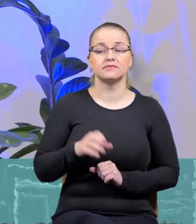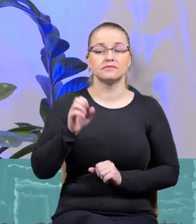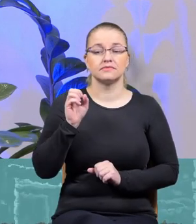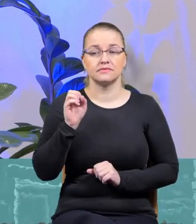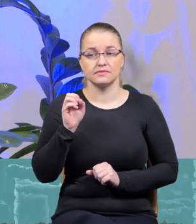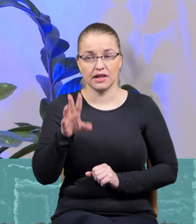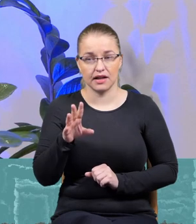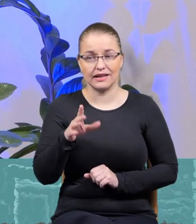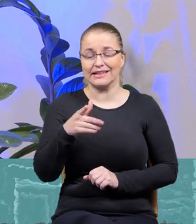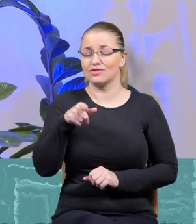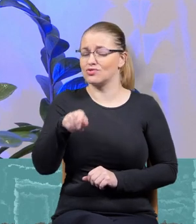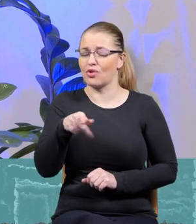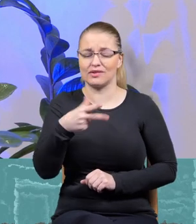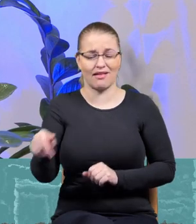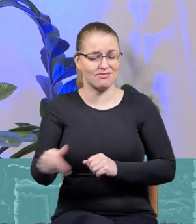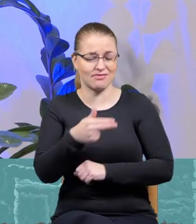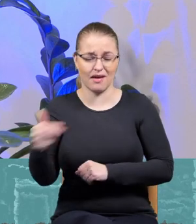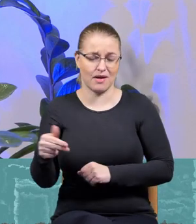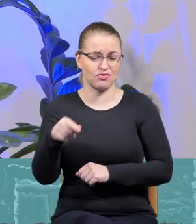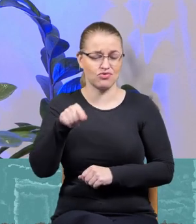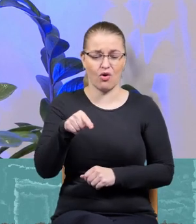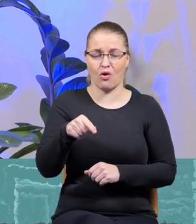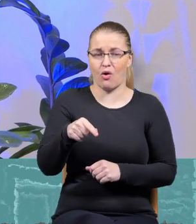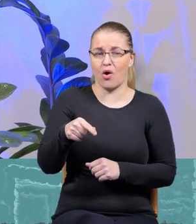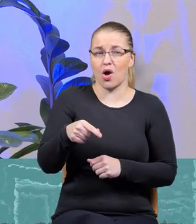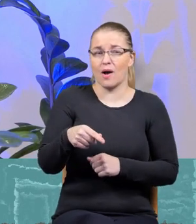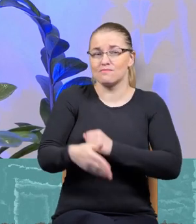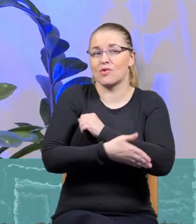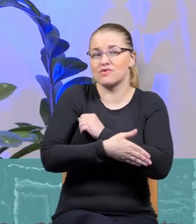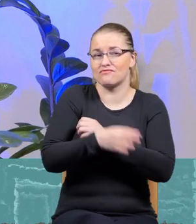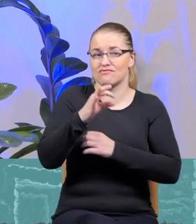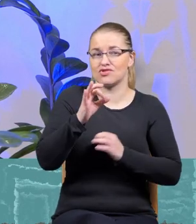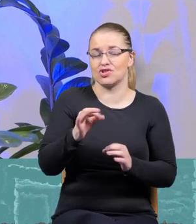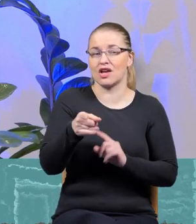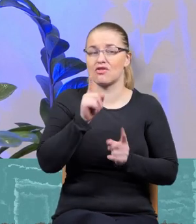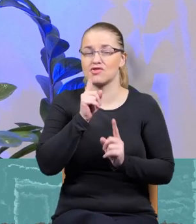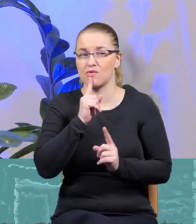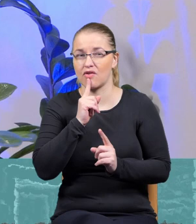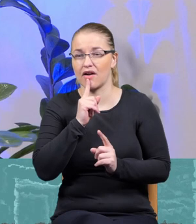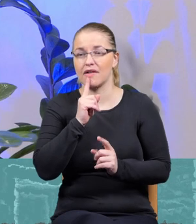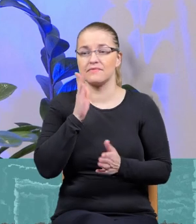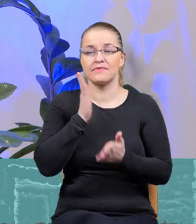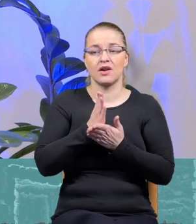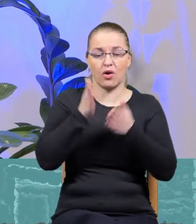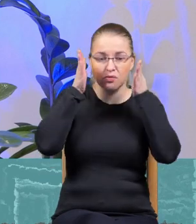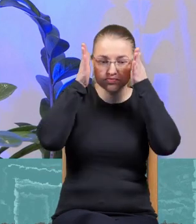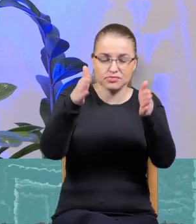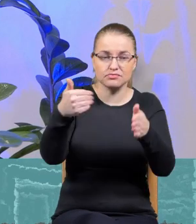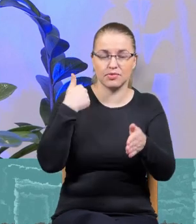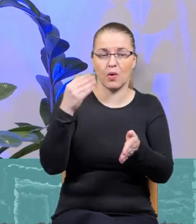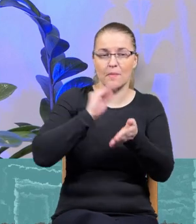nie o tym mówimy i to jest przedmiotem naszych dzisiejszych rozważań, tylko raczej skupiliśmy się na